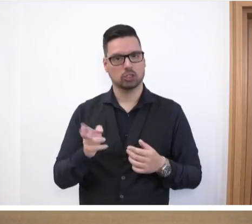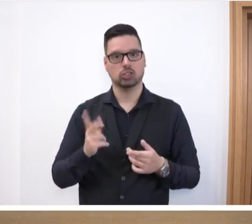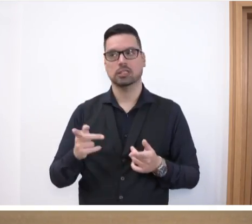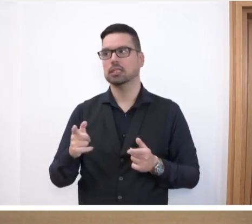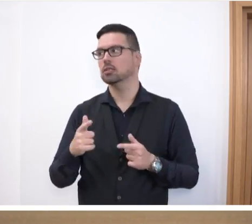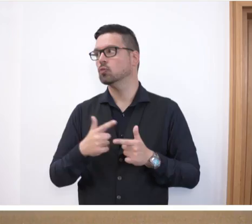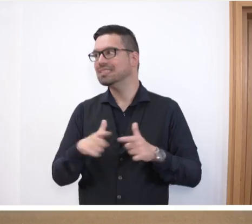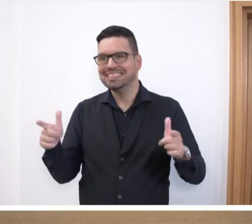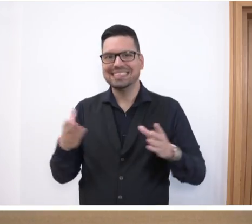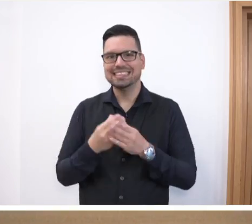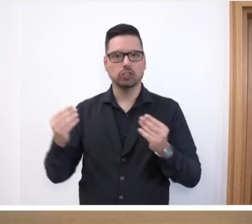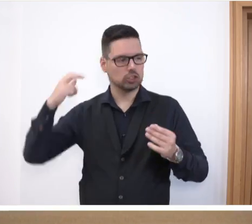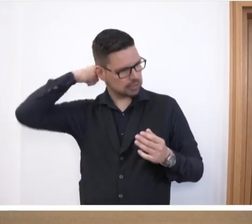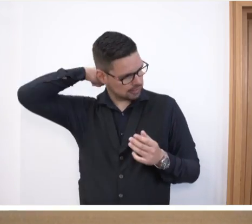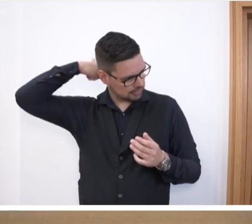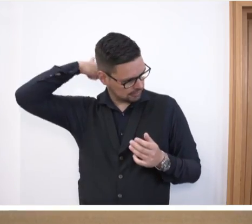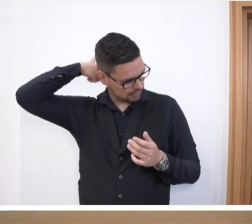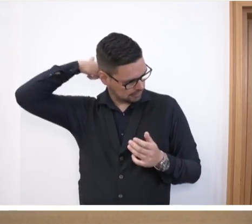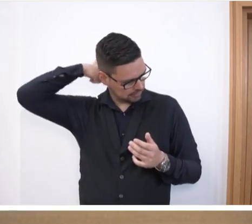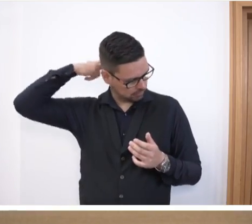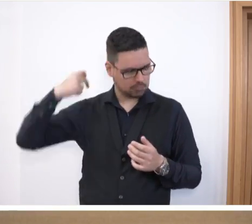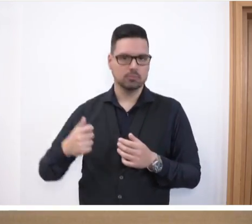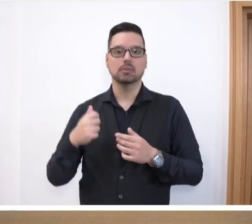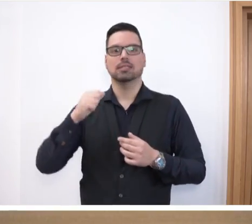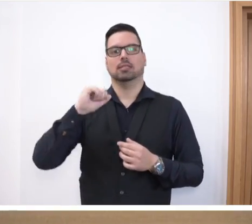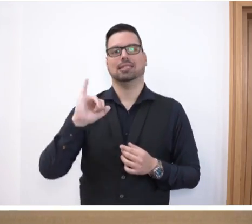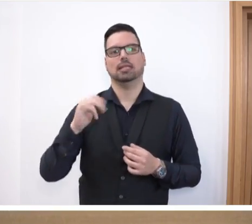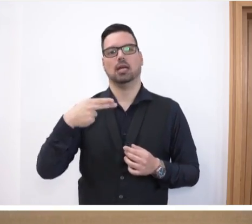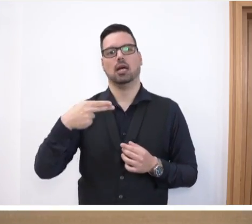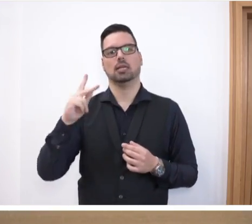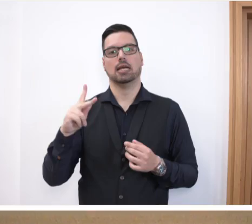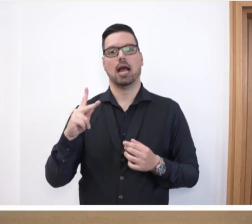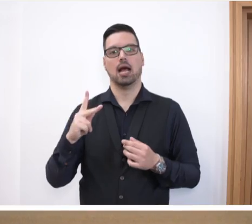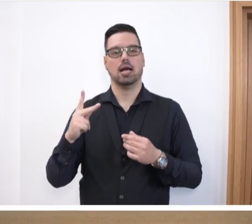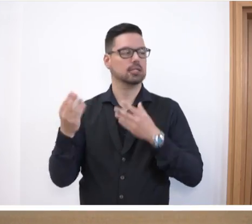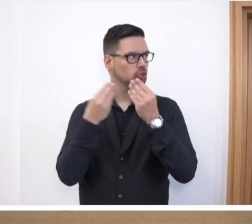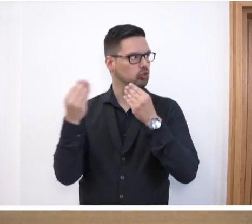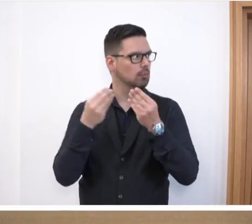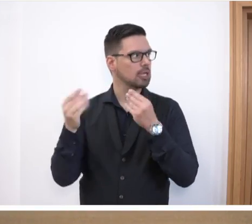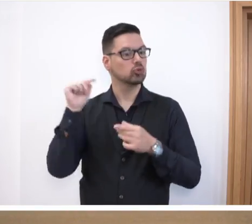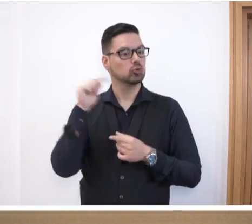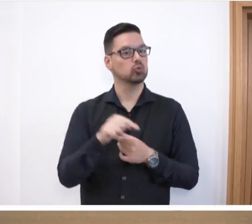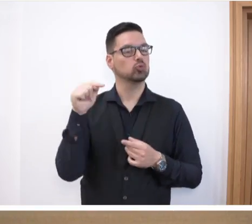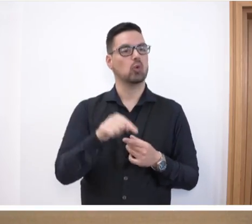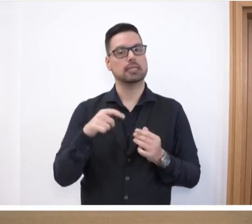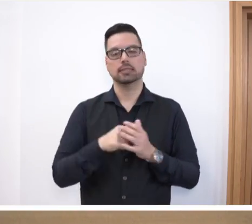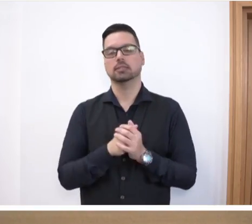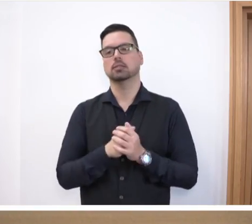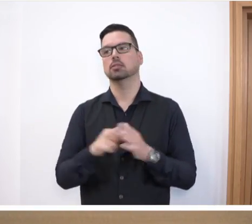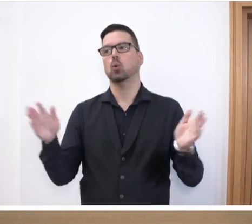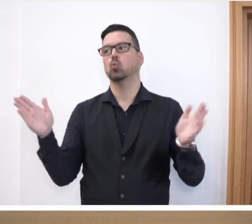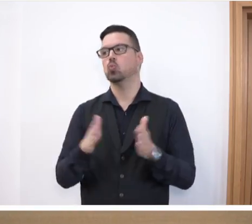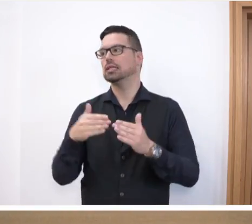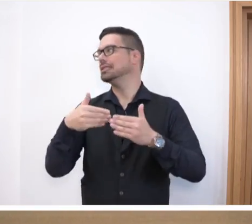etwa nichts reden. Ich habe mit der IHK ein Gespräch gehabt und wir haben dort ein kurz